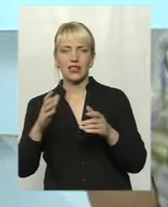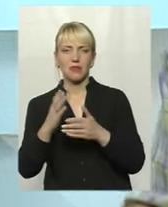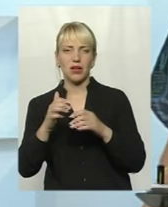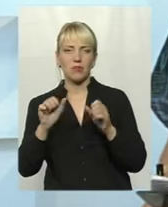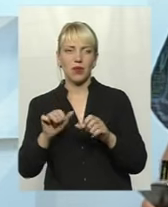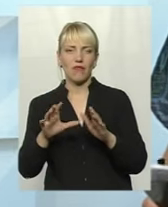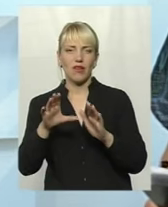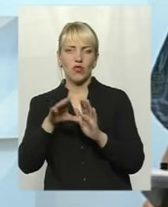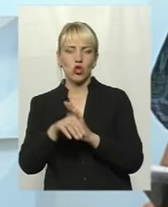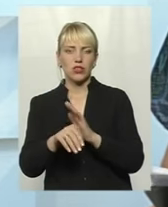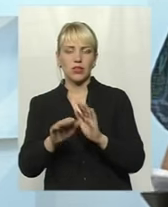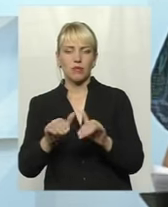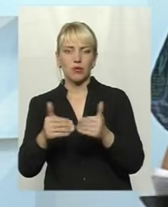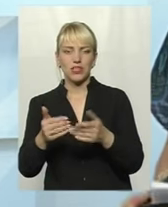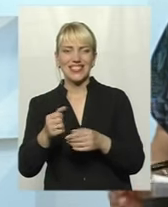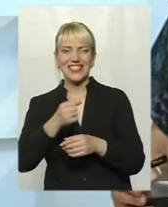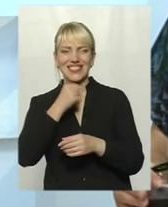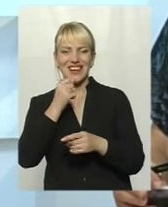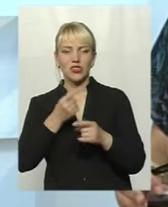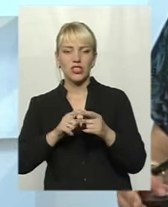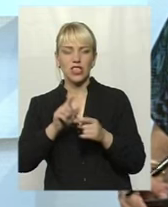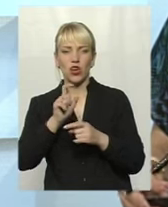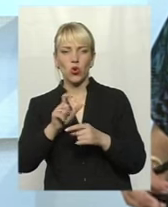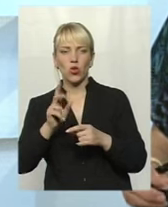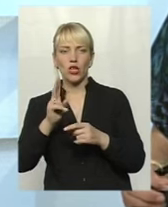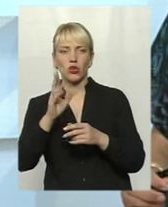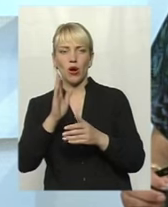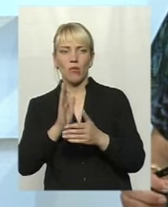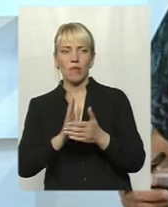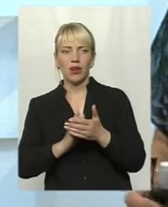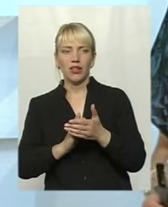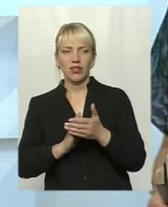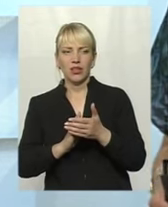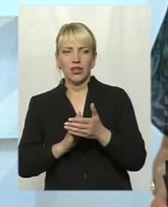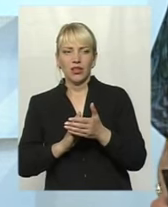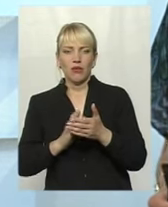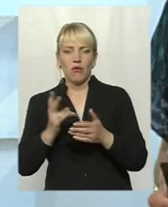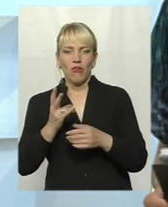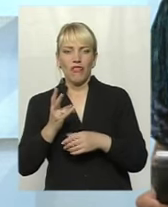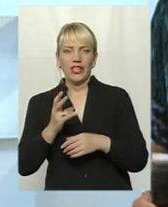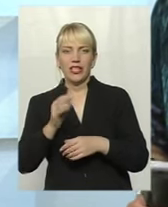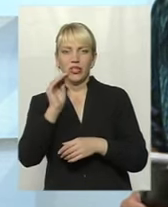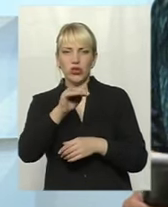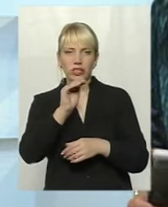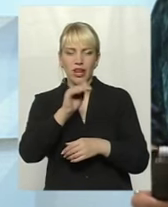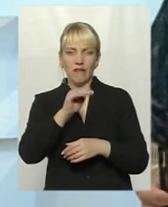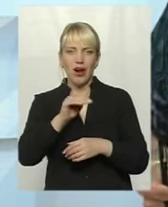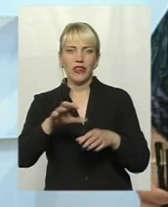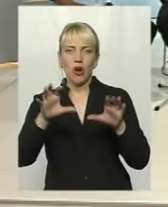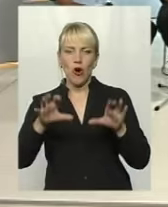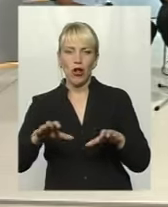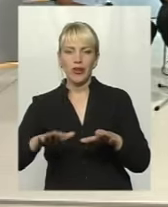суті, старости – це ті люди, які постійно мають, вибачте, засланих, діставати голову об'єднаної територіальної громади,